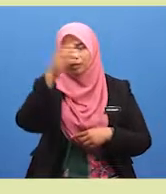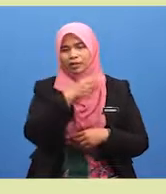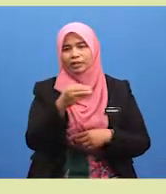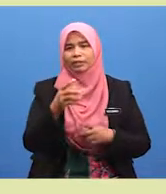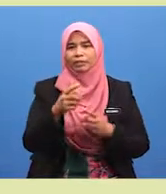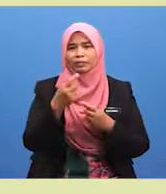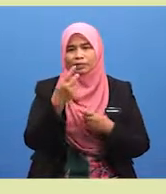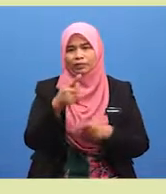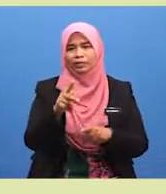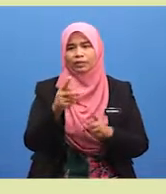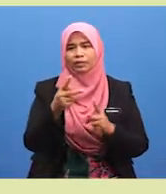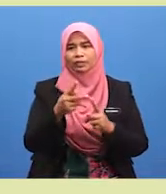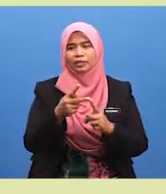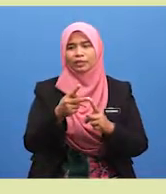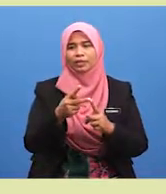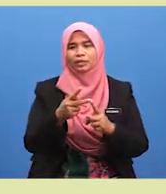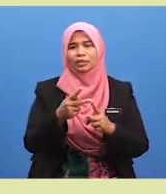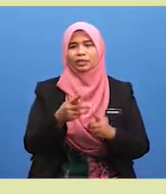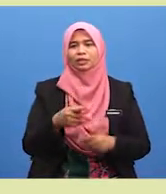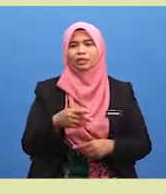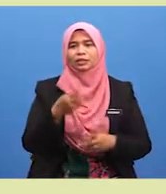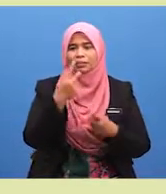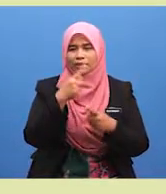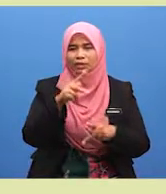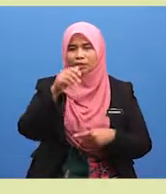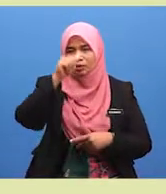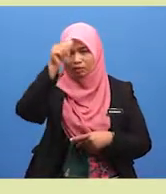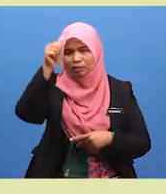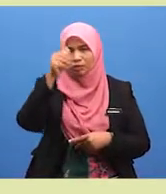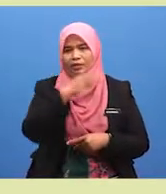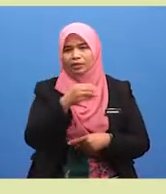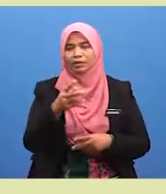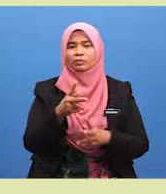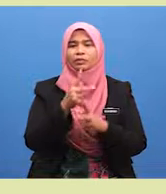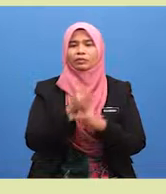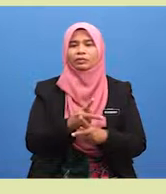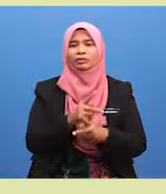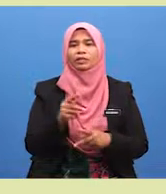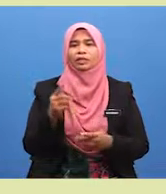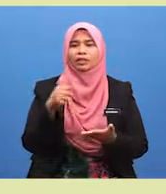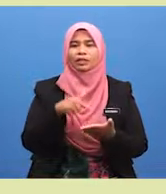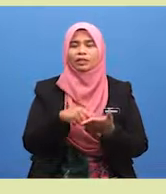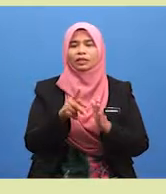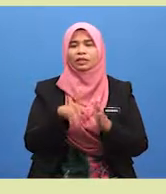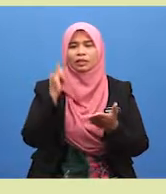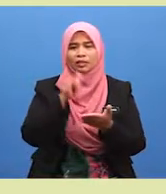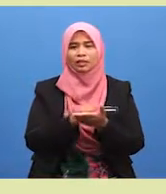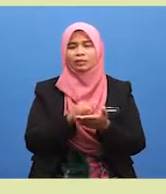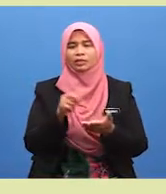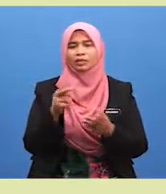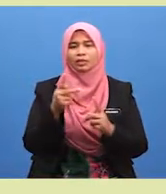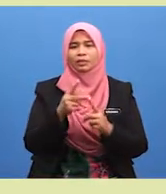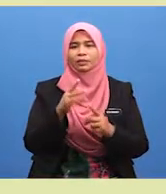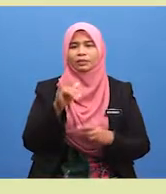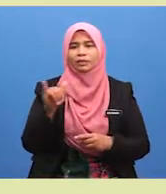Allah dan kepatuhan kepada perintah Allah dan mengukuhkan lagi